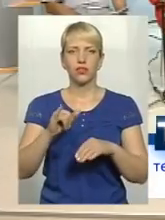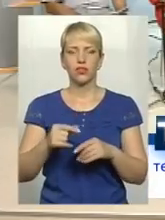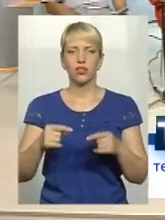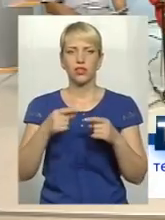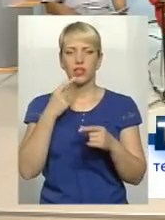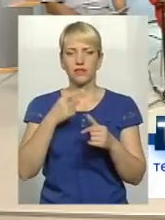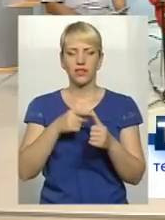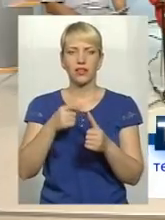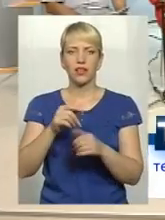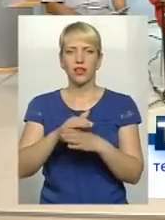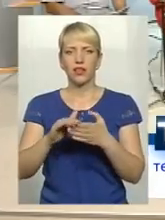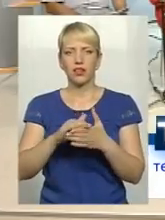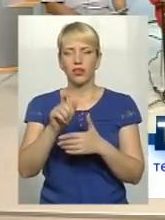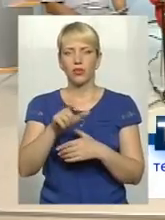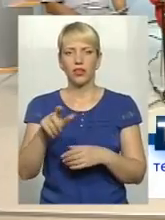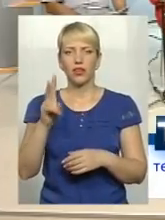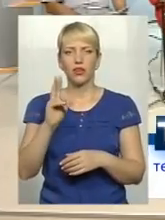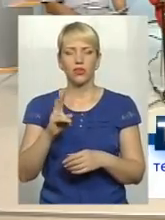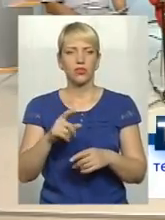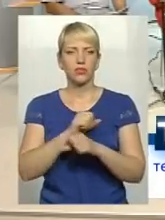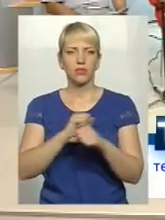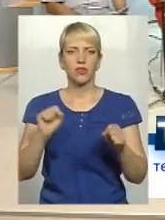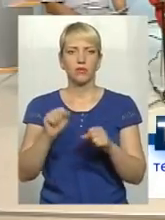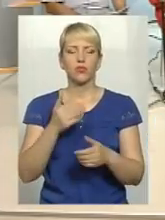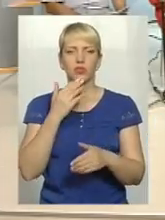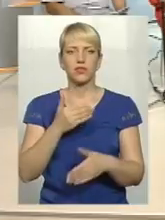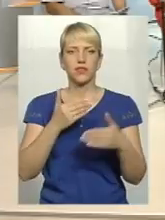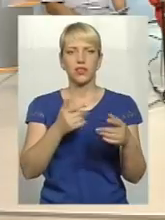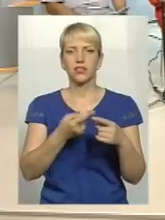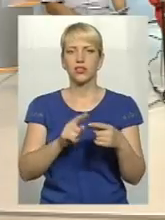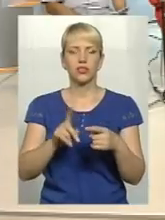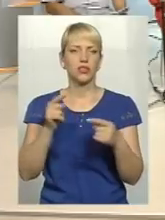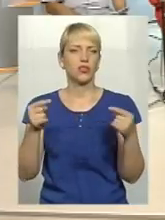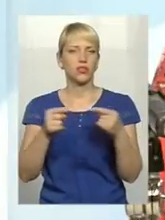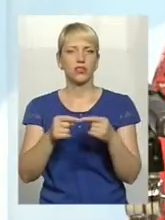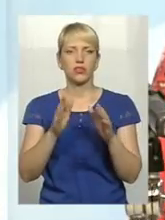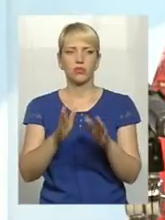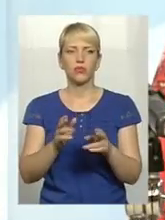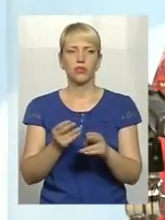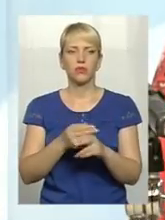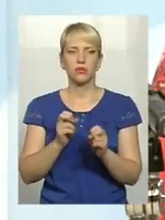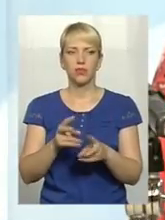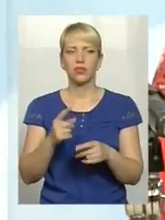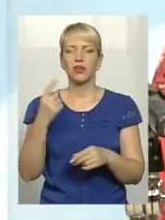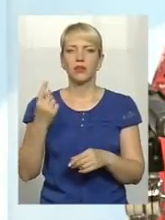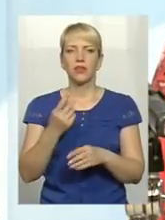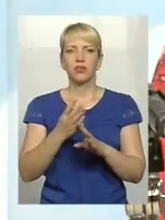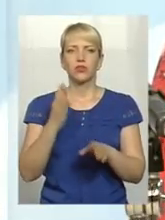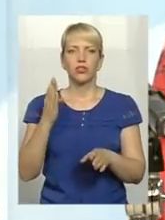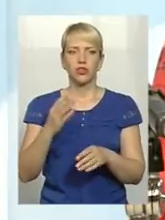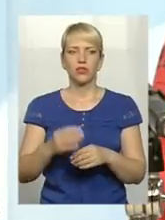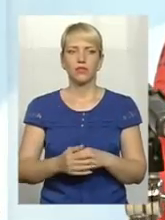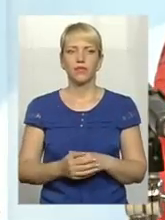імена людей, щоб туди сміливо можна звертатися і що це однозначно буде безпечно. Тому що, в першу чергу,